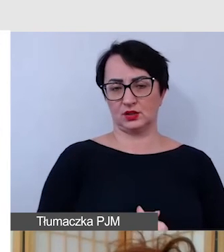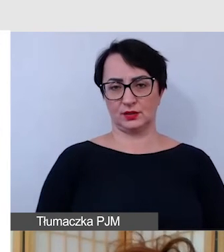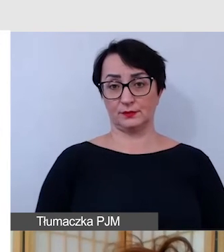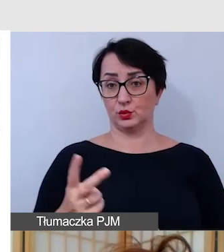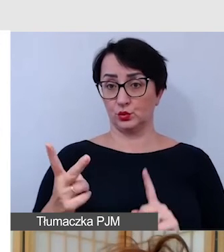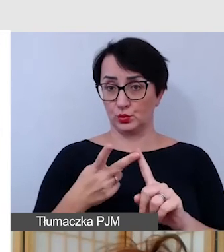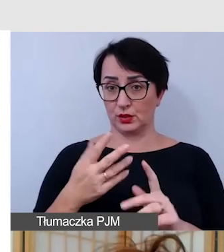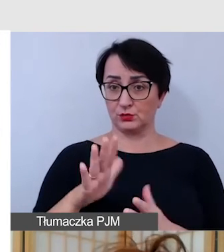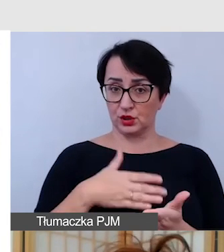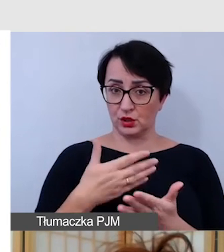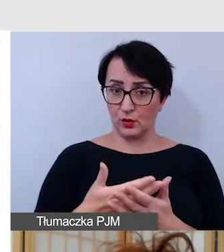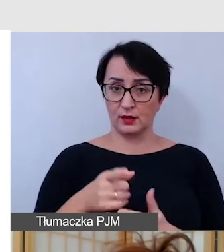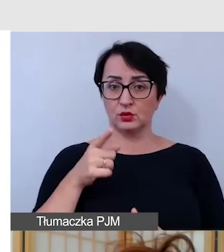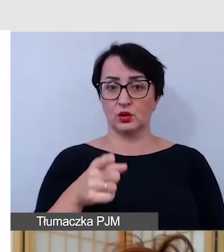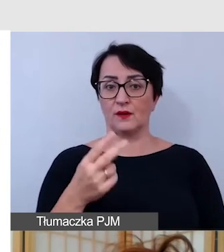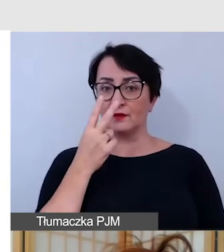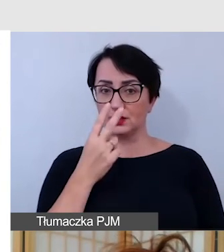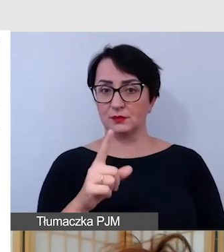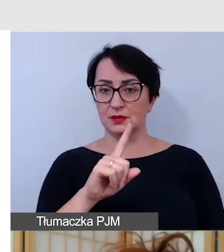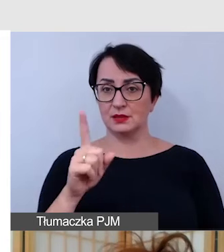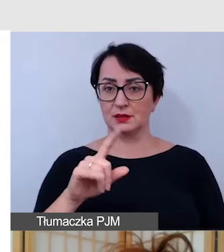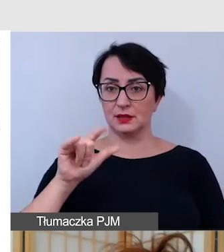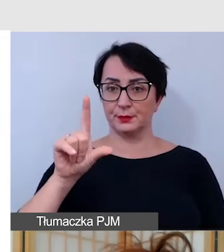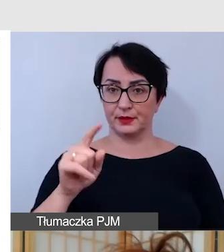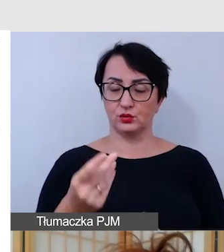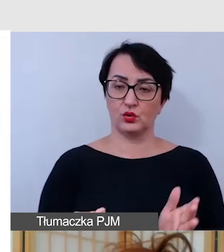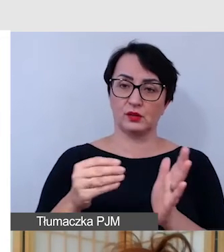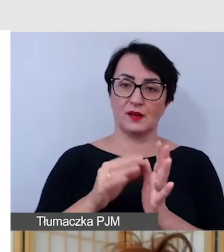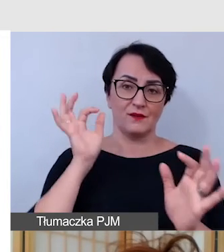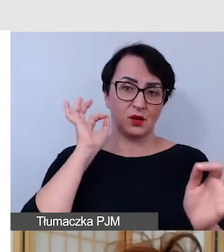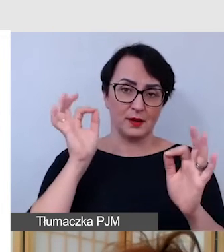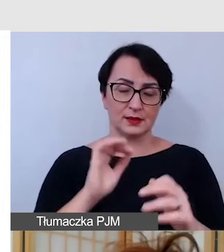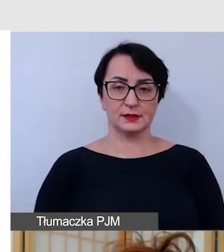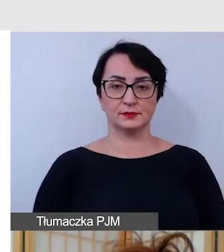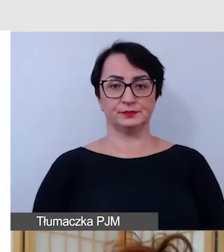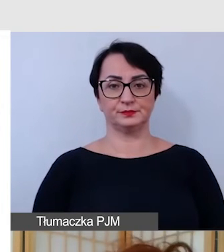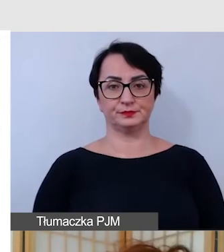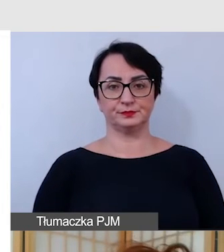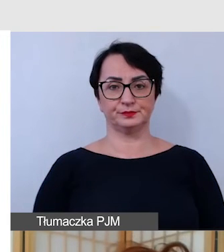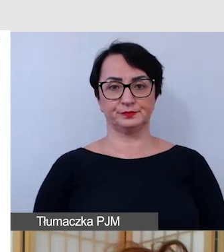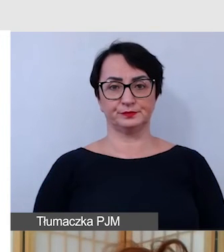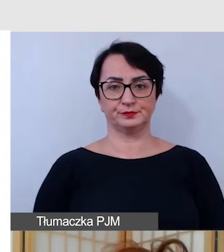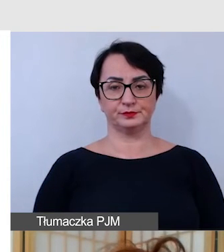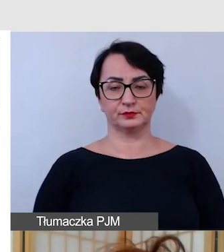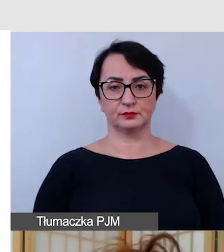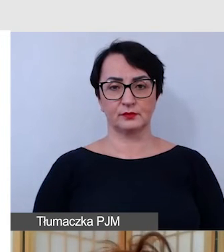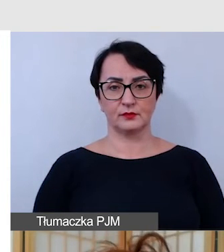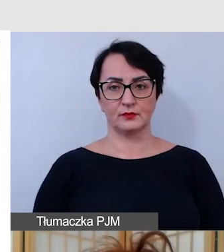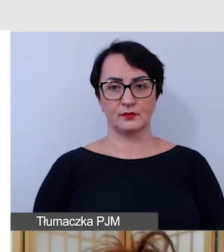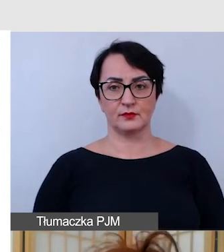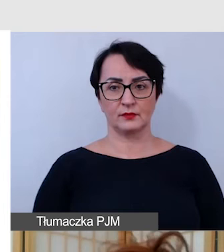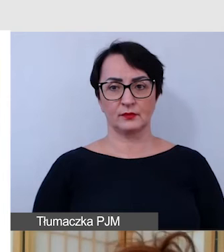przykładzie widzimy, iż ta dodatkowa informacja o formacie dokumentu, tu akurat mamy zip i jego